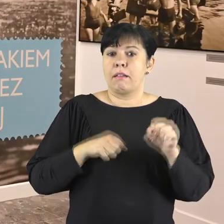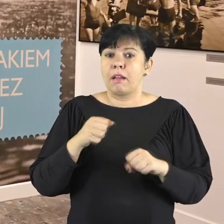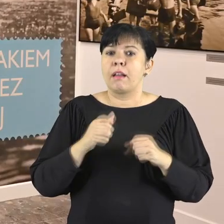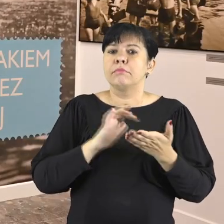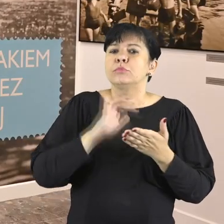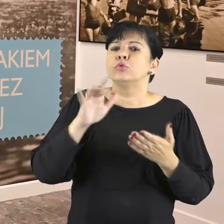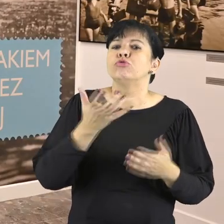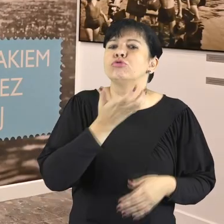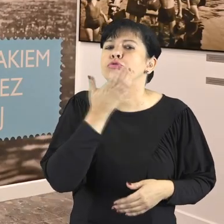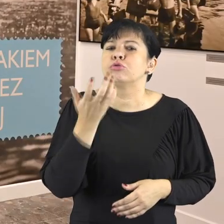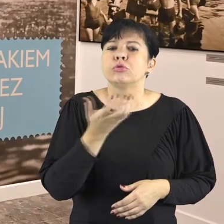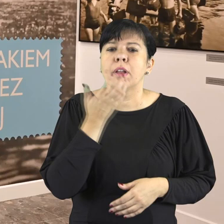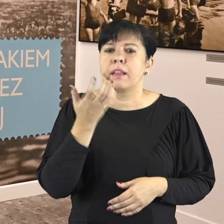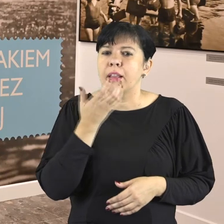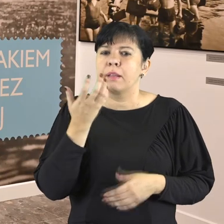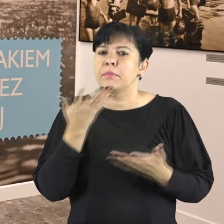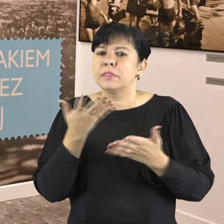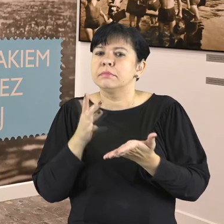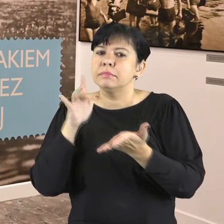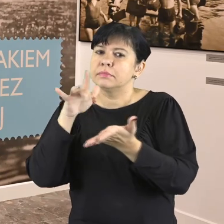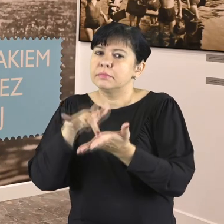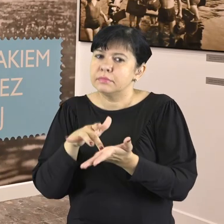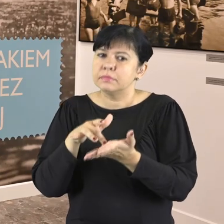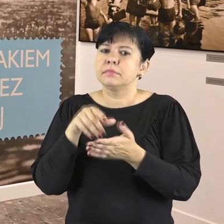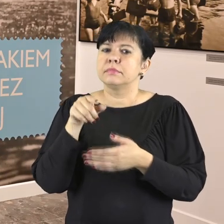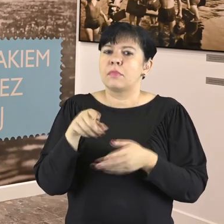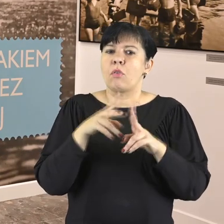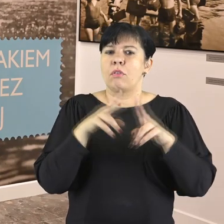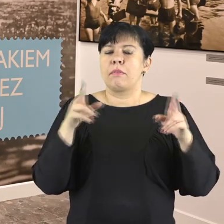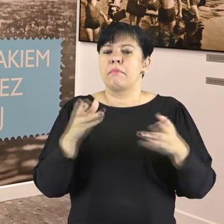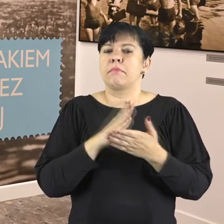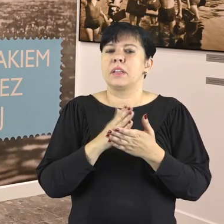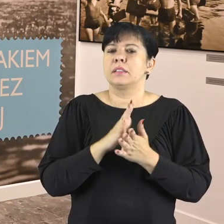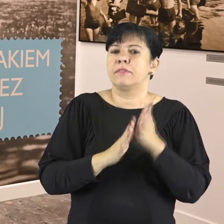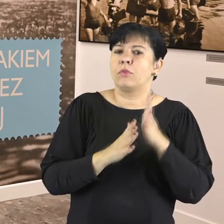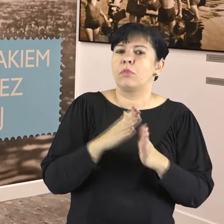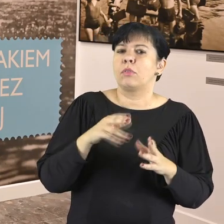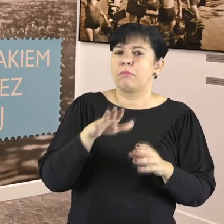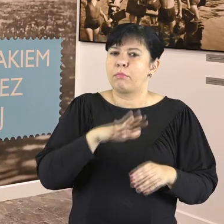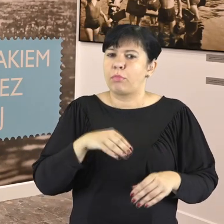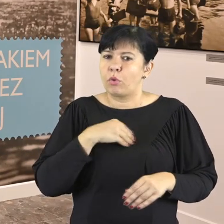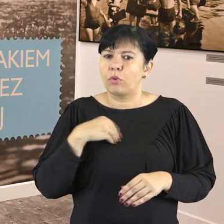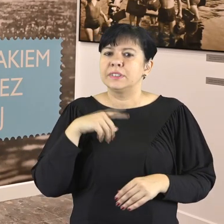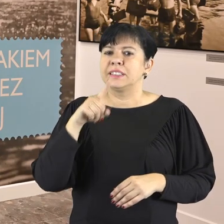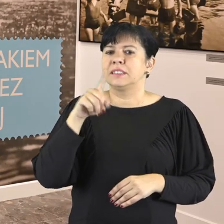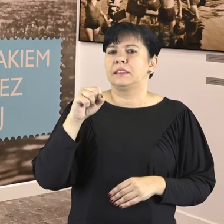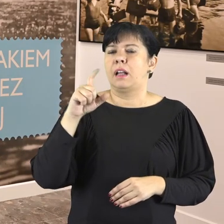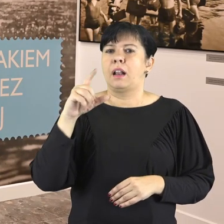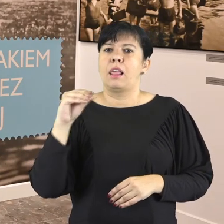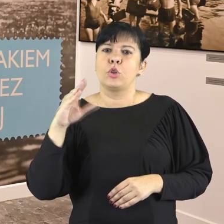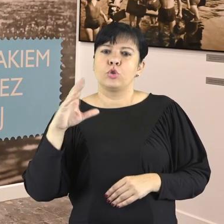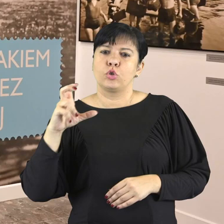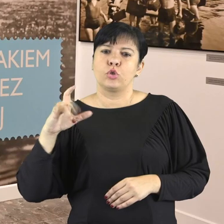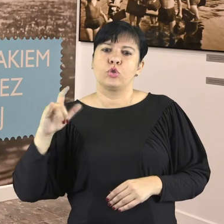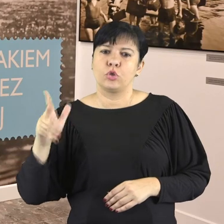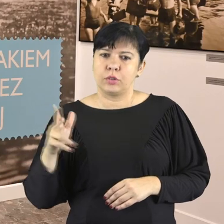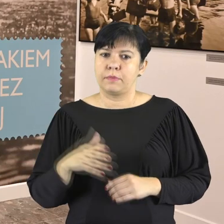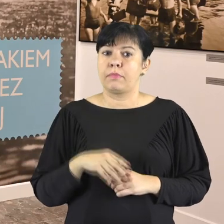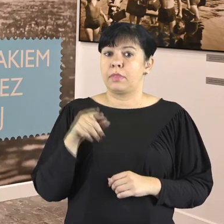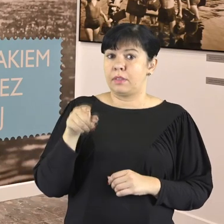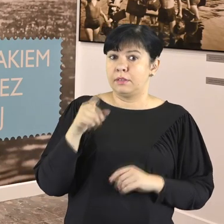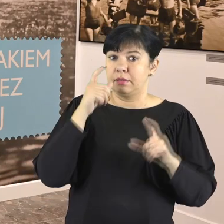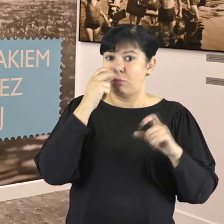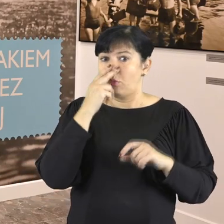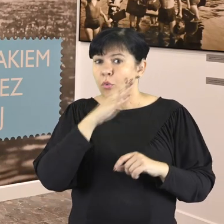Łodzianie na kajaki także udawali się do najcieplejszego w okresie międzywojennym rejonu Polski, do Zaleszczyk.